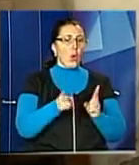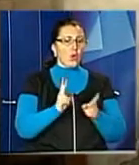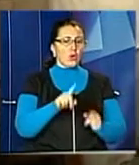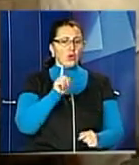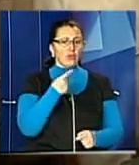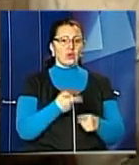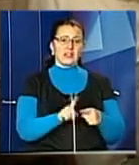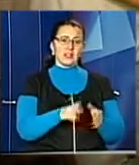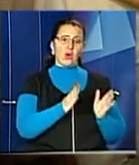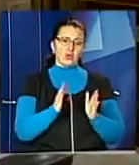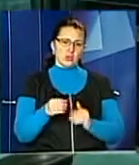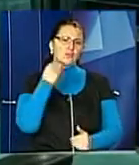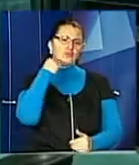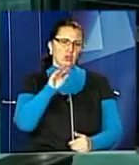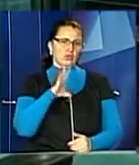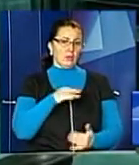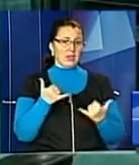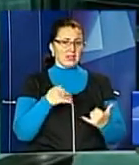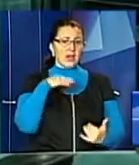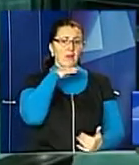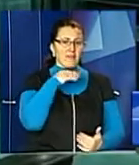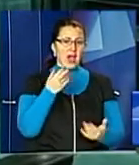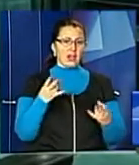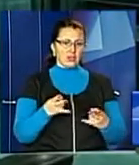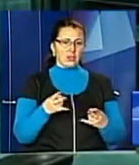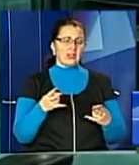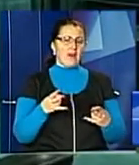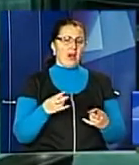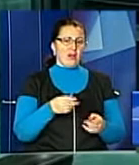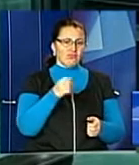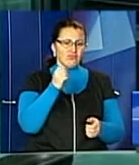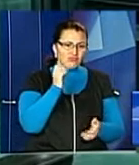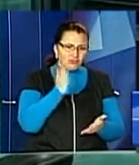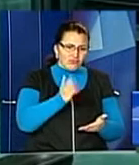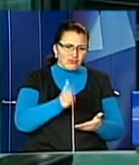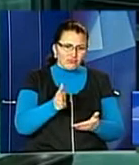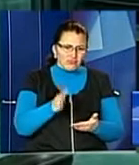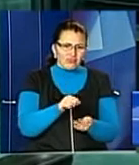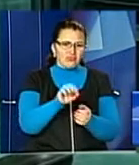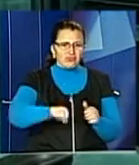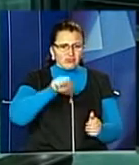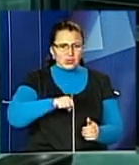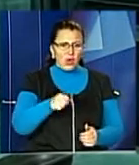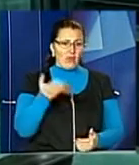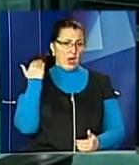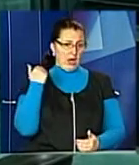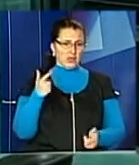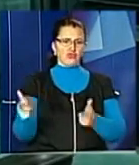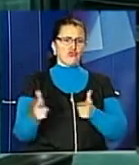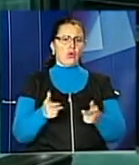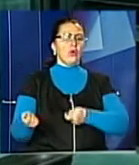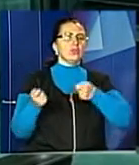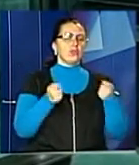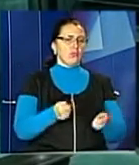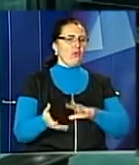системою працювати було краще. Зараз м'ясо треба було розробляти, а коли ж не привозили готову продукцію, готове м'ясо привозили, вже